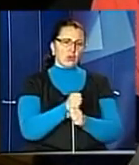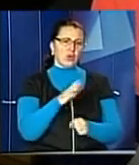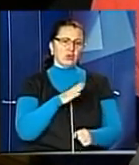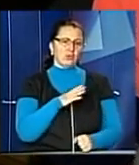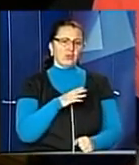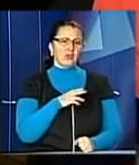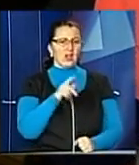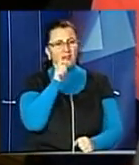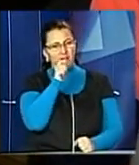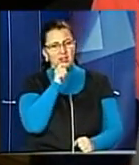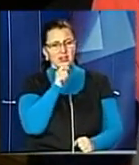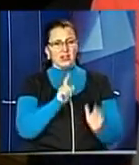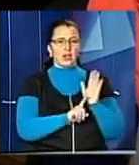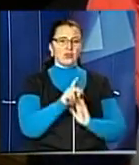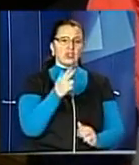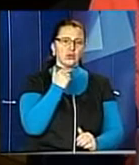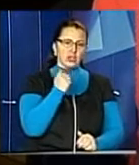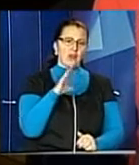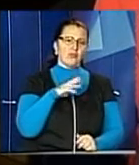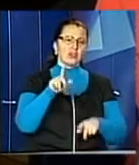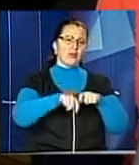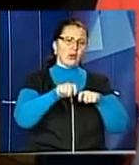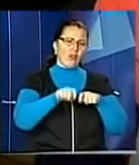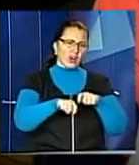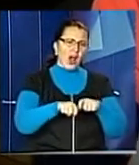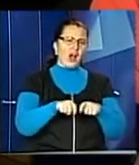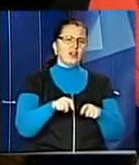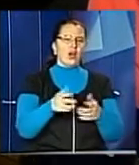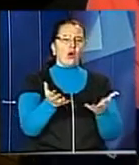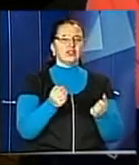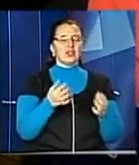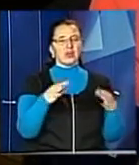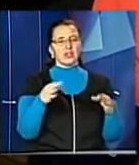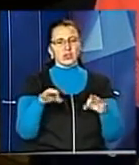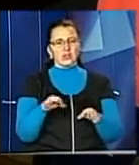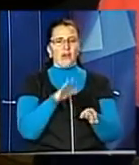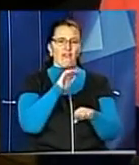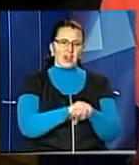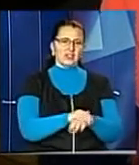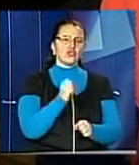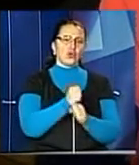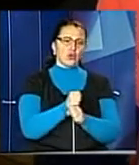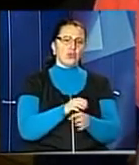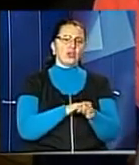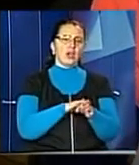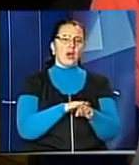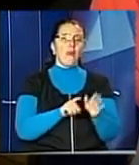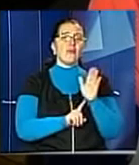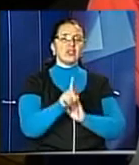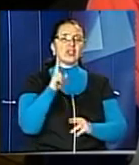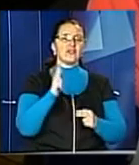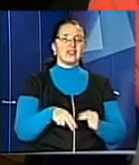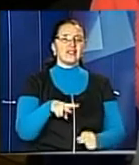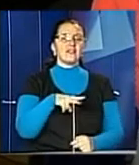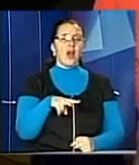початку травня. Тоді почалася експертиза проєкту, довга процедура погодження і отримання дозволів. І фактично роботи почалися в кінці липня. І